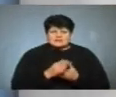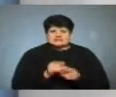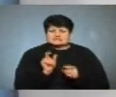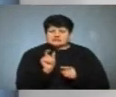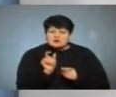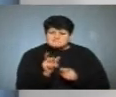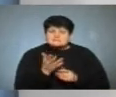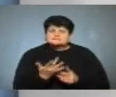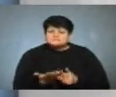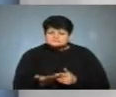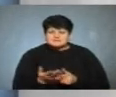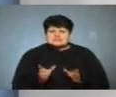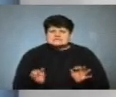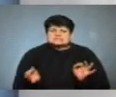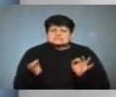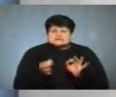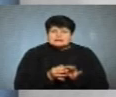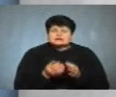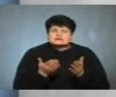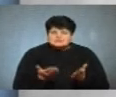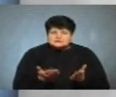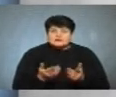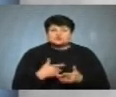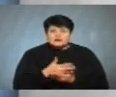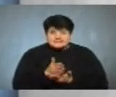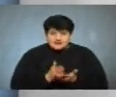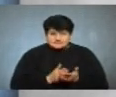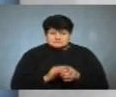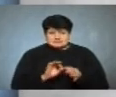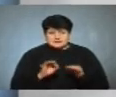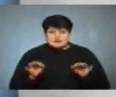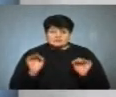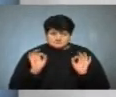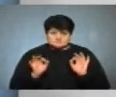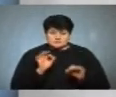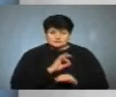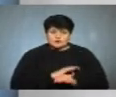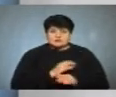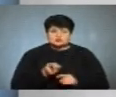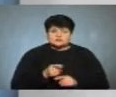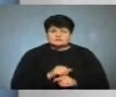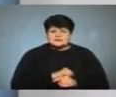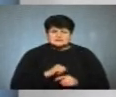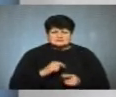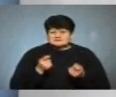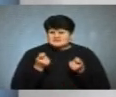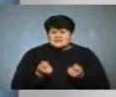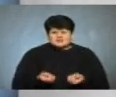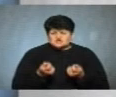кабелю, мусить бути з'єднання відповідні. Якщо це якісна гірлянда, її безпечно використовувати, а якщо вона дешева,